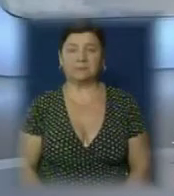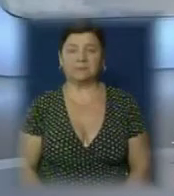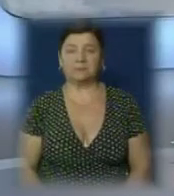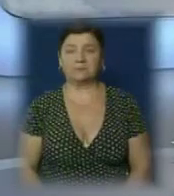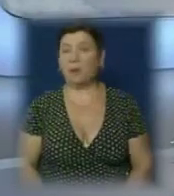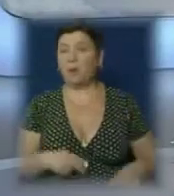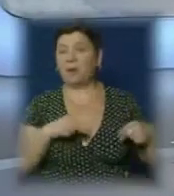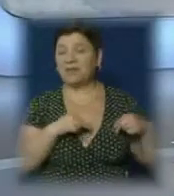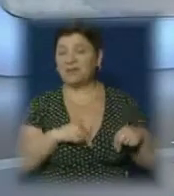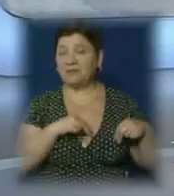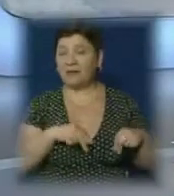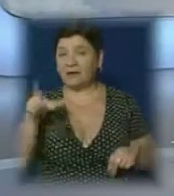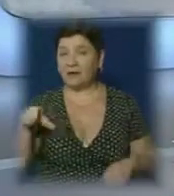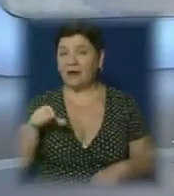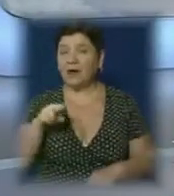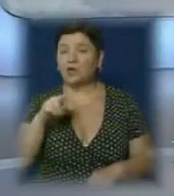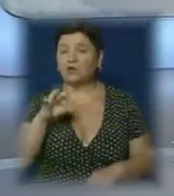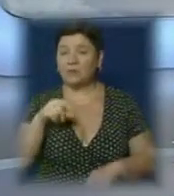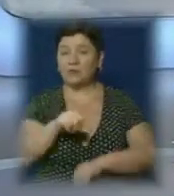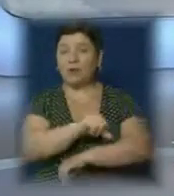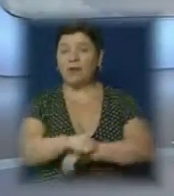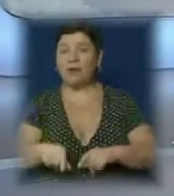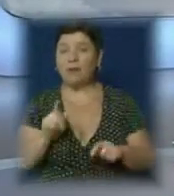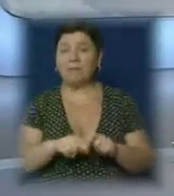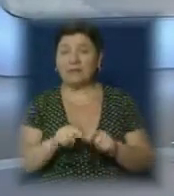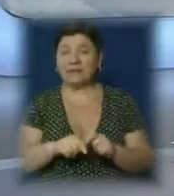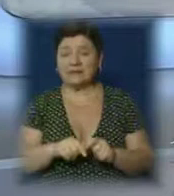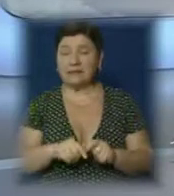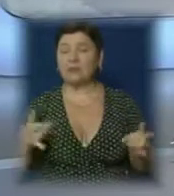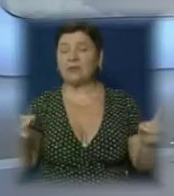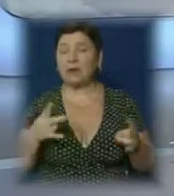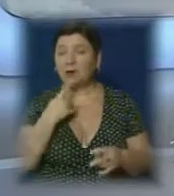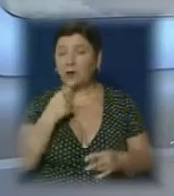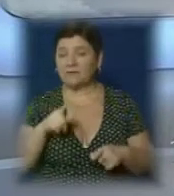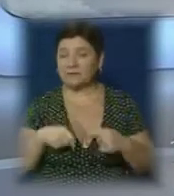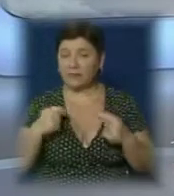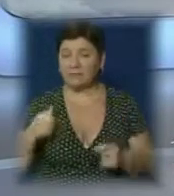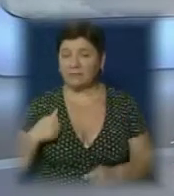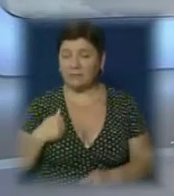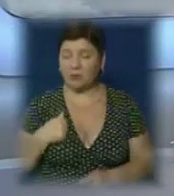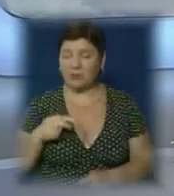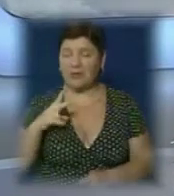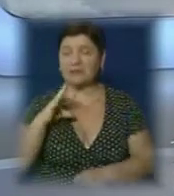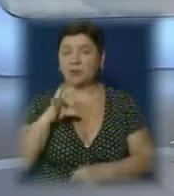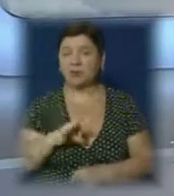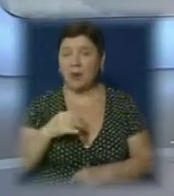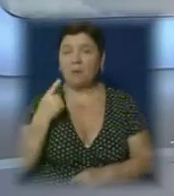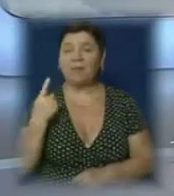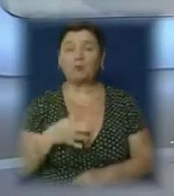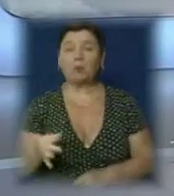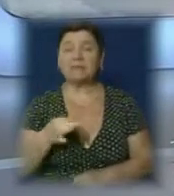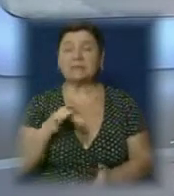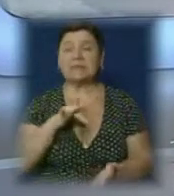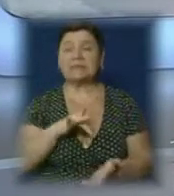Працівники Чорбської митниці здають кров на потреби військових, котрі постраждали під час останніх подій на Сході. Першим обласний центр